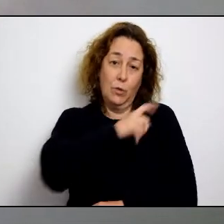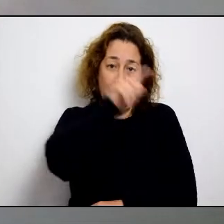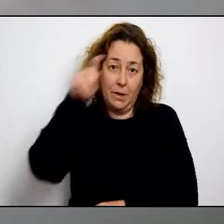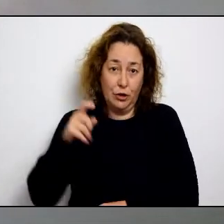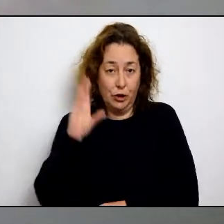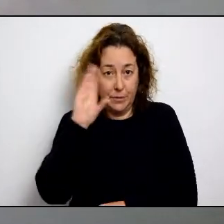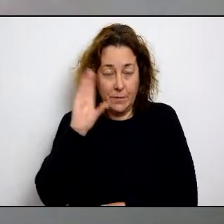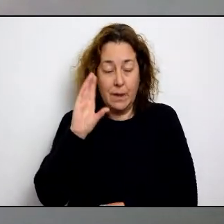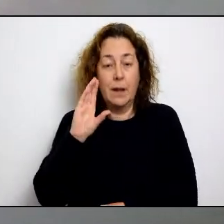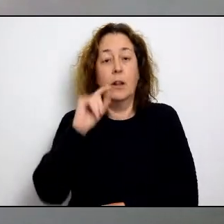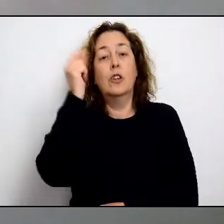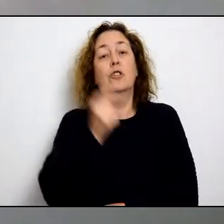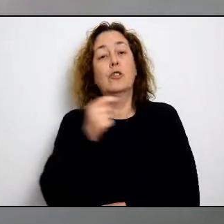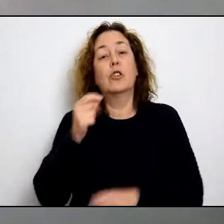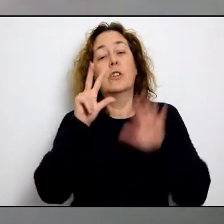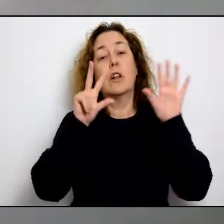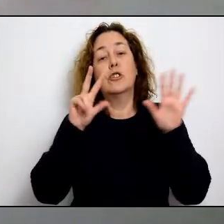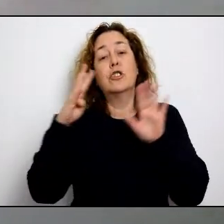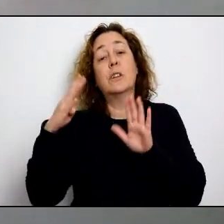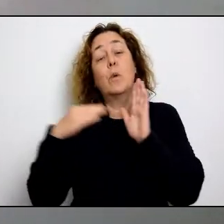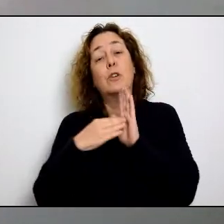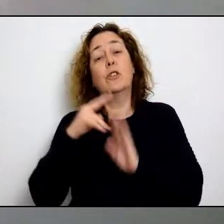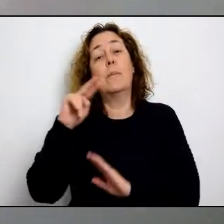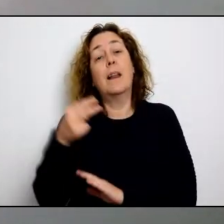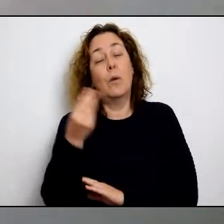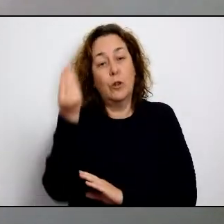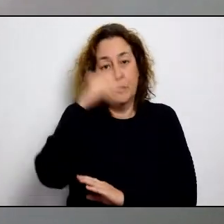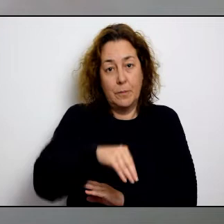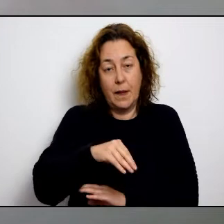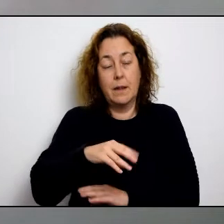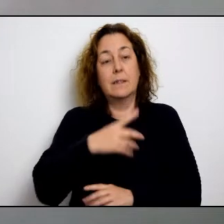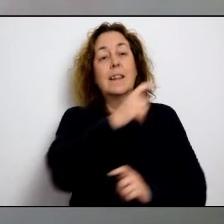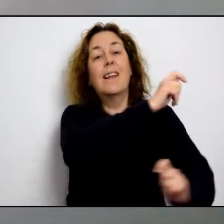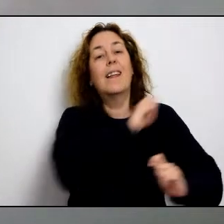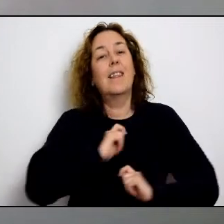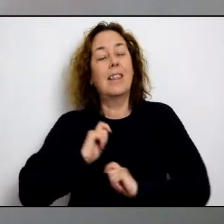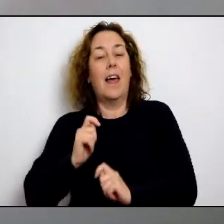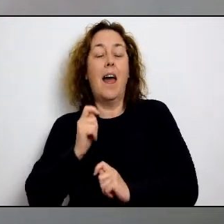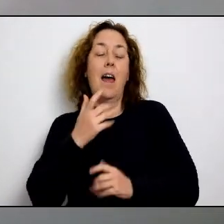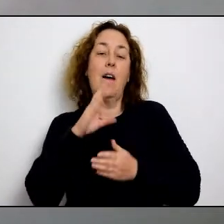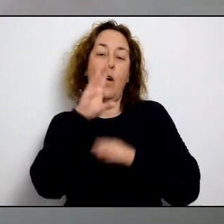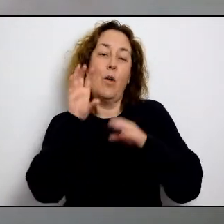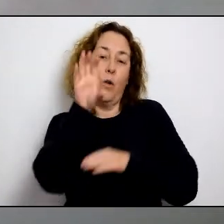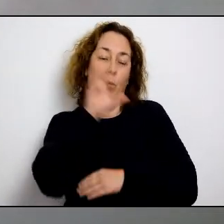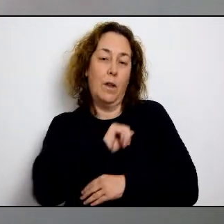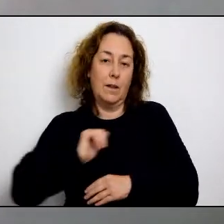disposició dels ajuntaments. Com vaig dir, 100.000 euros que s'ampliaven en els convenis que tenim amb els diferents ajuntaments de Silla, que et sumen